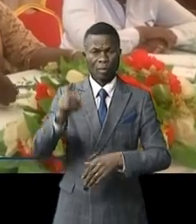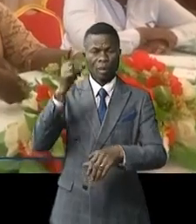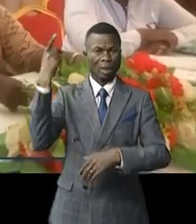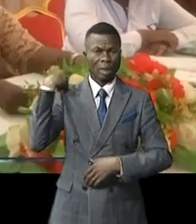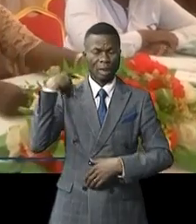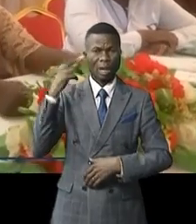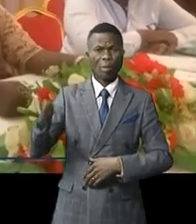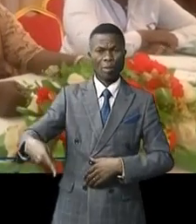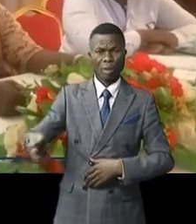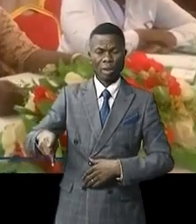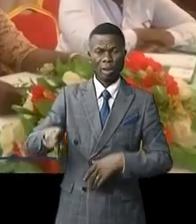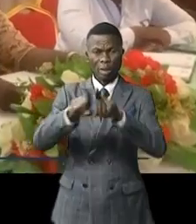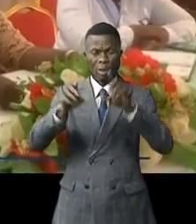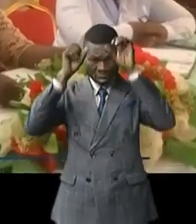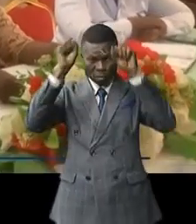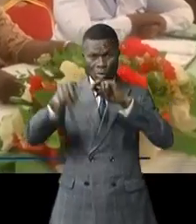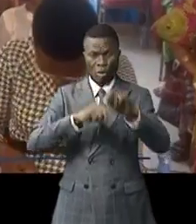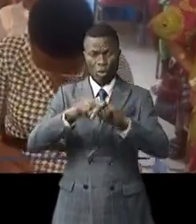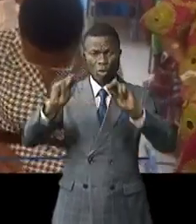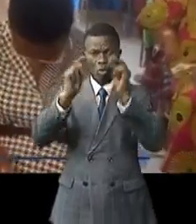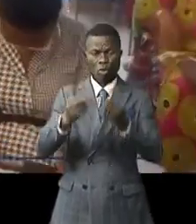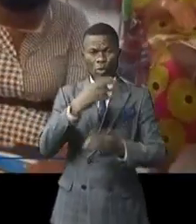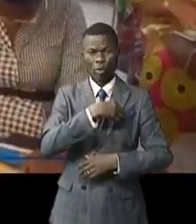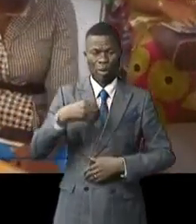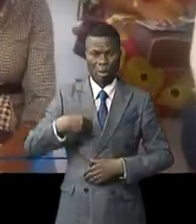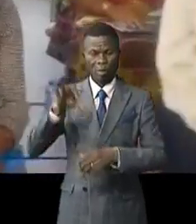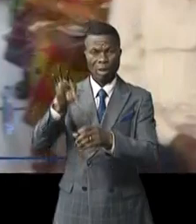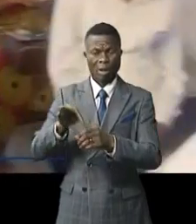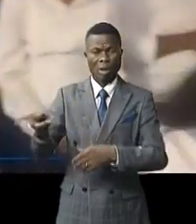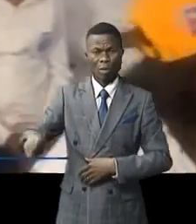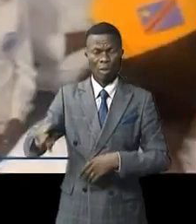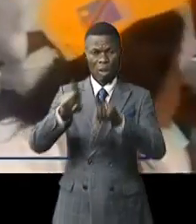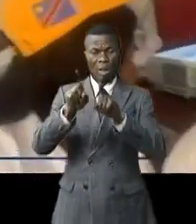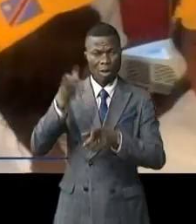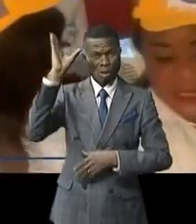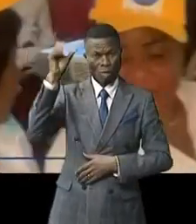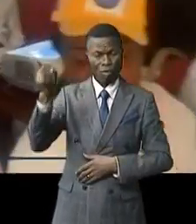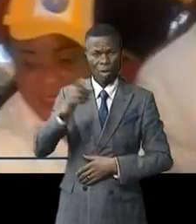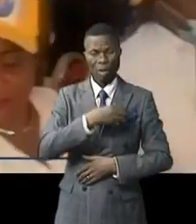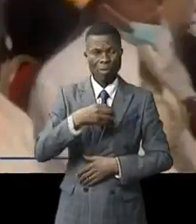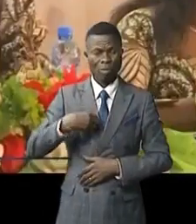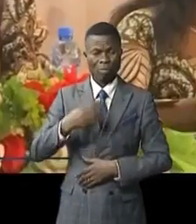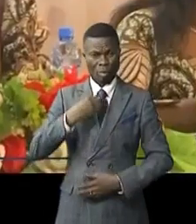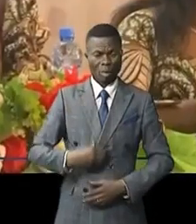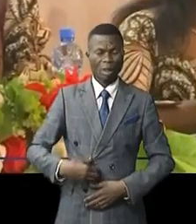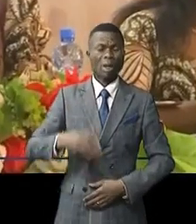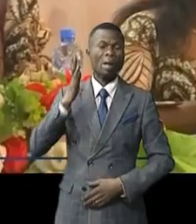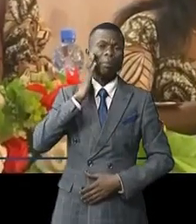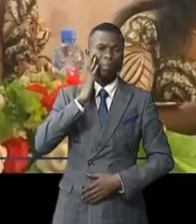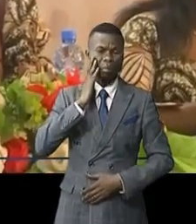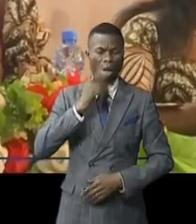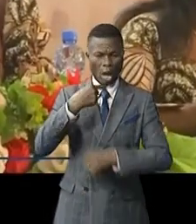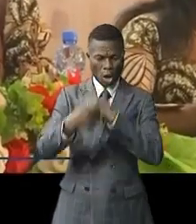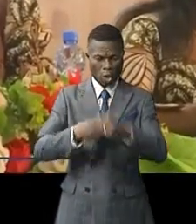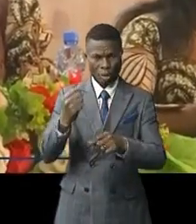provinciale et présidente nationale du réseau des femmes élues provinciales et locales, le maître Marie Kiet Moujinga, a procédé au